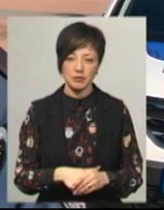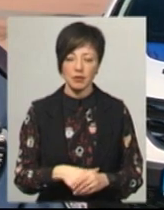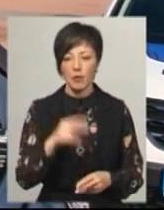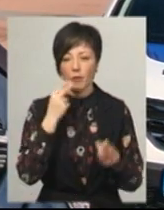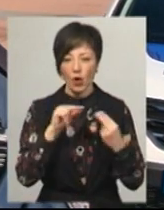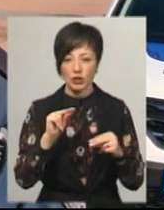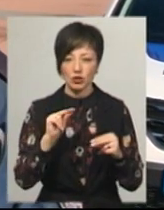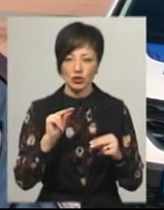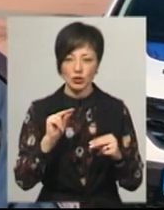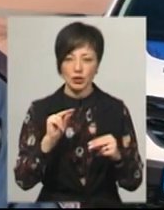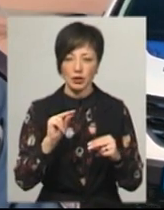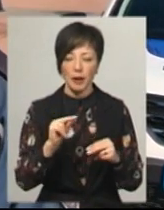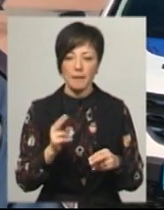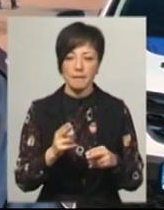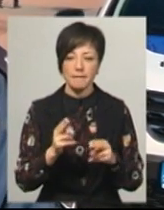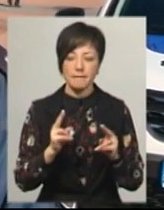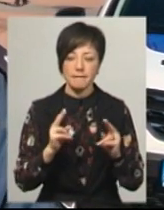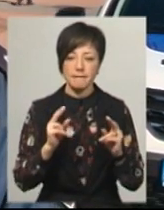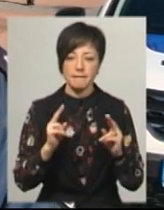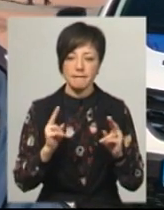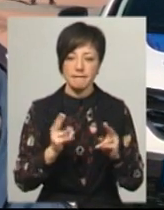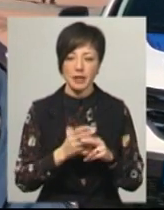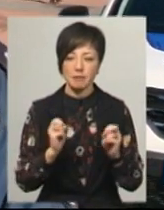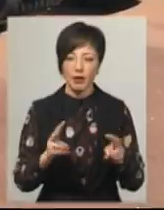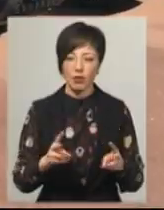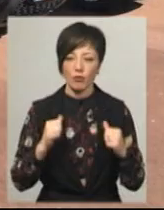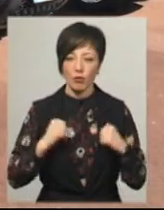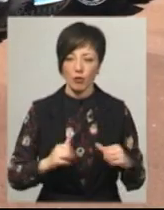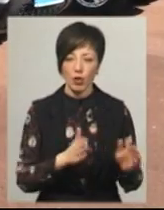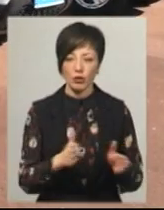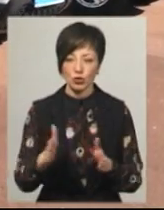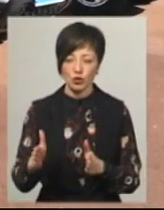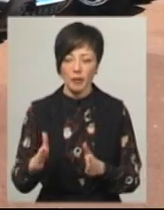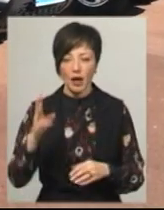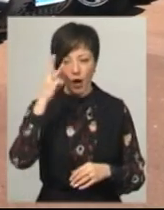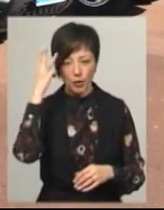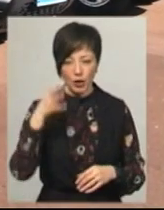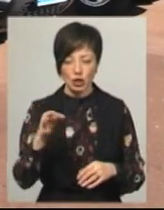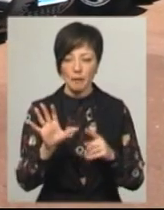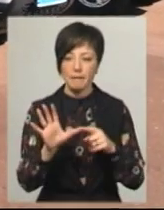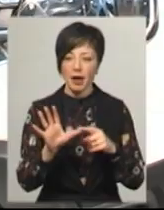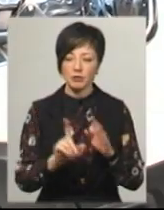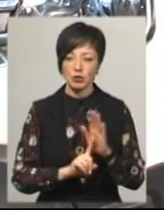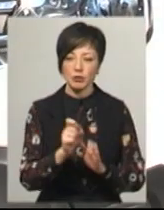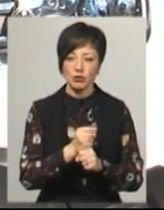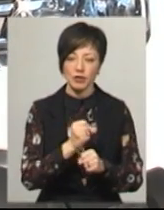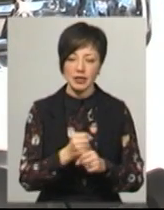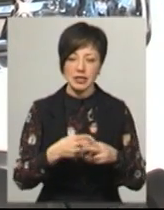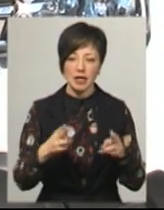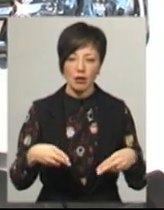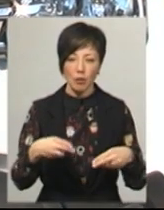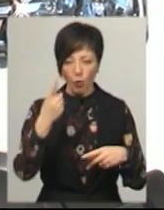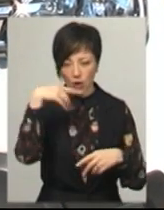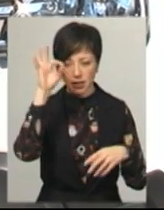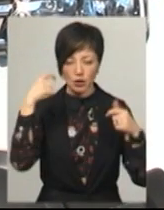покращення, безпеку, порядку, режиму. Хмельниччина стала п'ятою областю, де запрацювали станції поліцейських